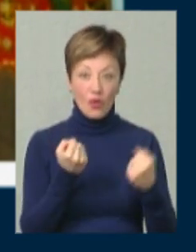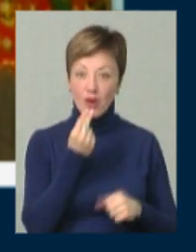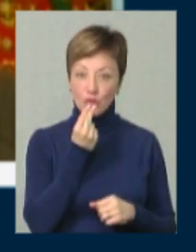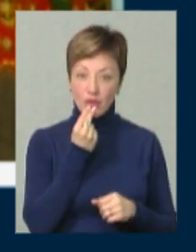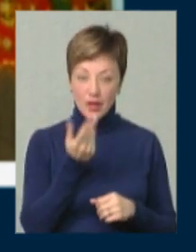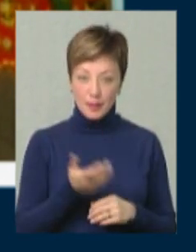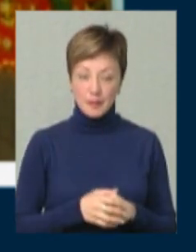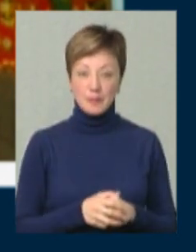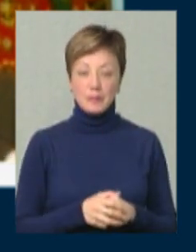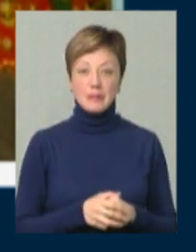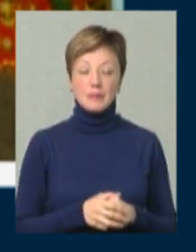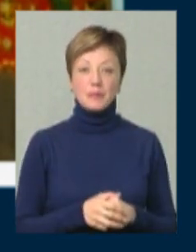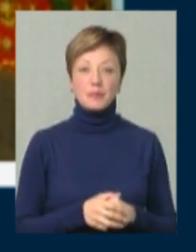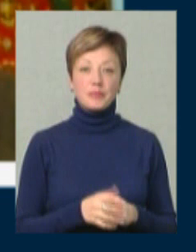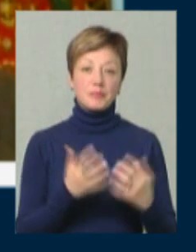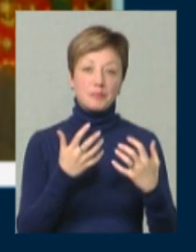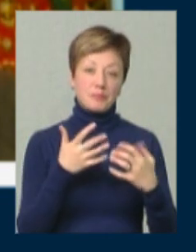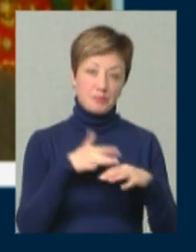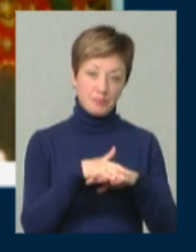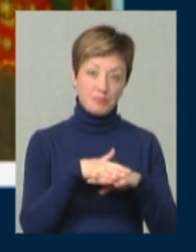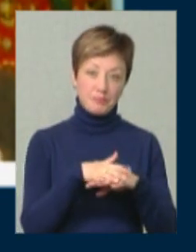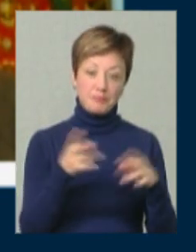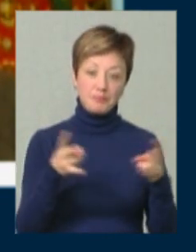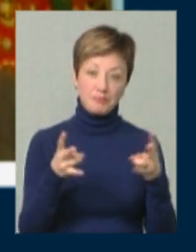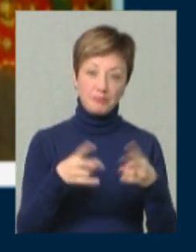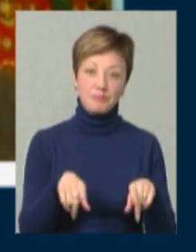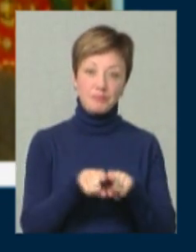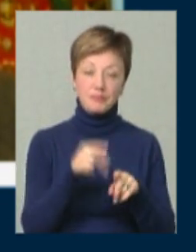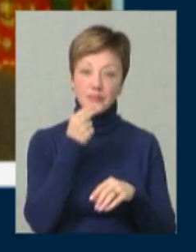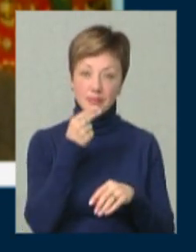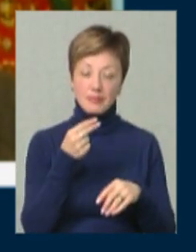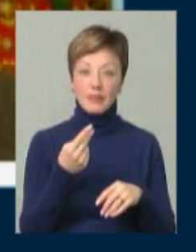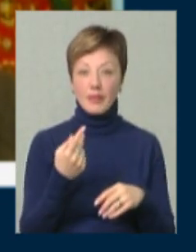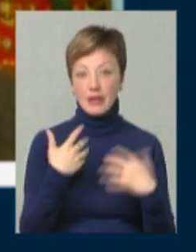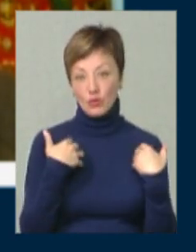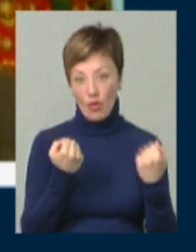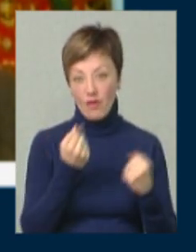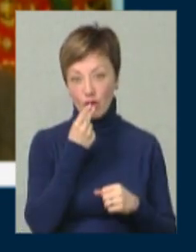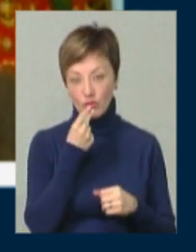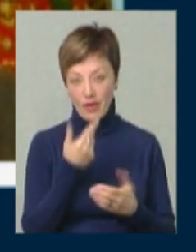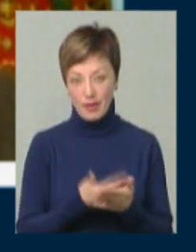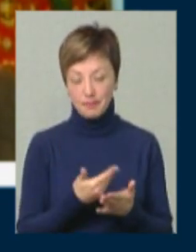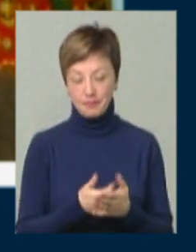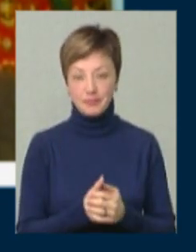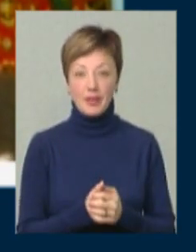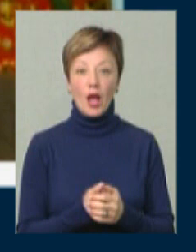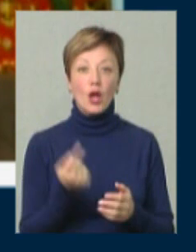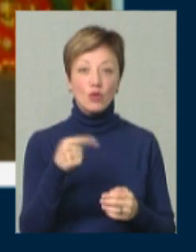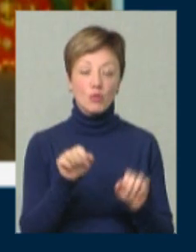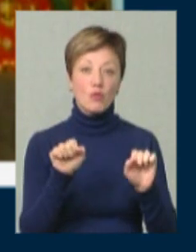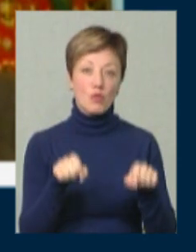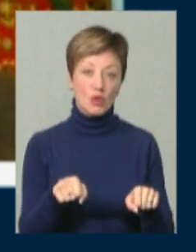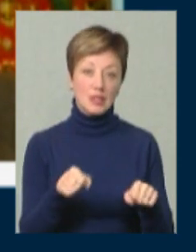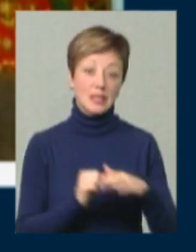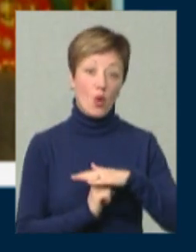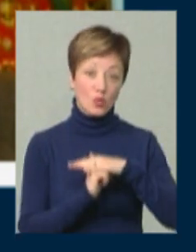харчування, із розрахунку потреб, скільки таких продуктів треба для здорового харчування. Тому його можна